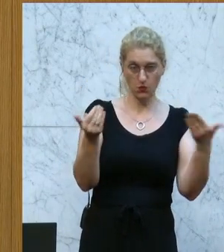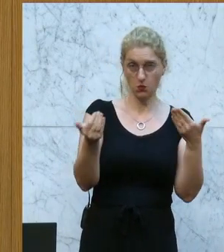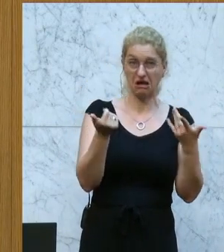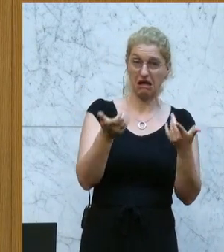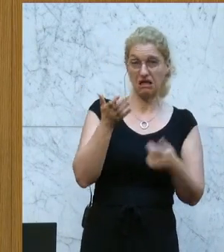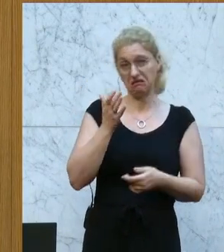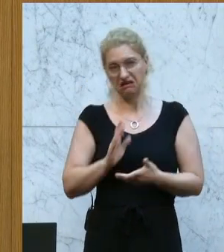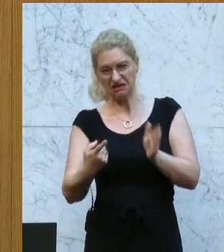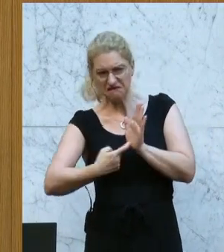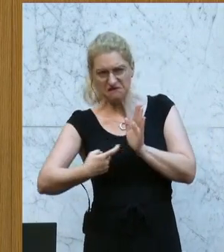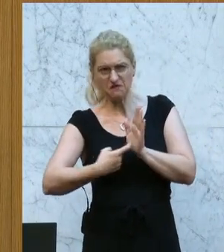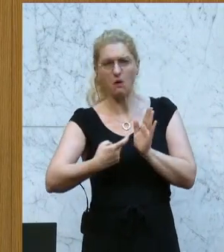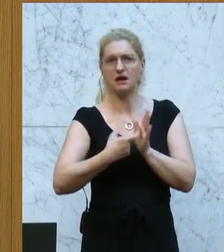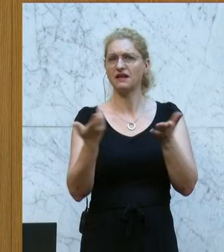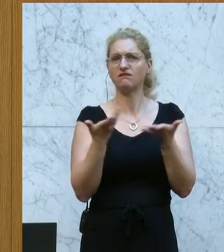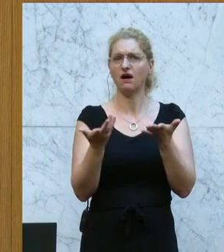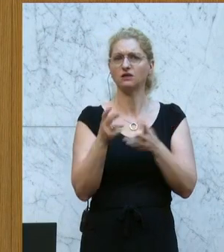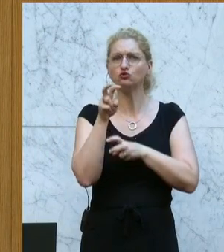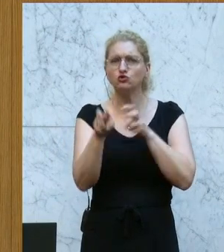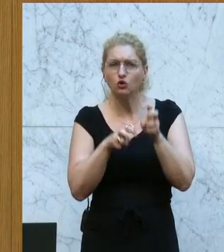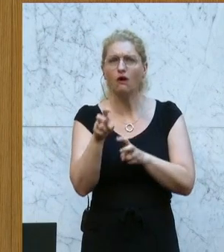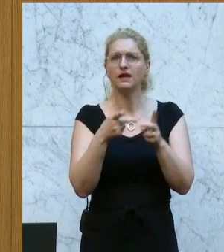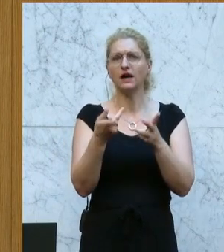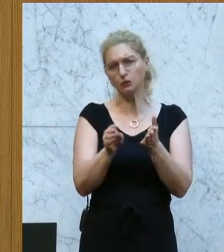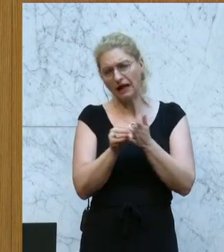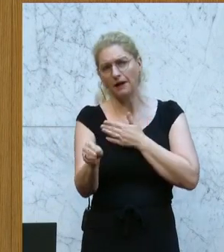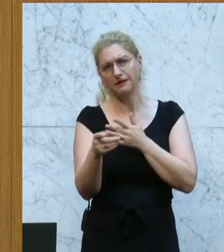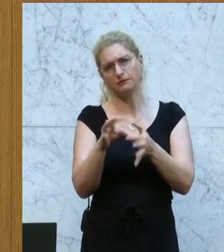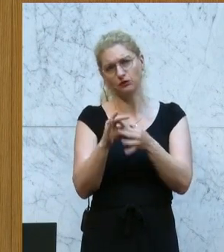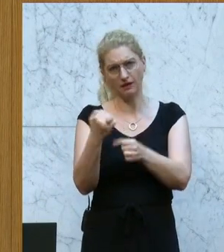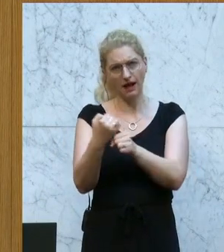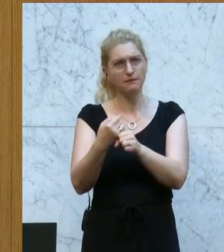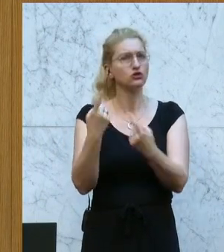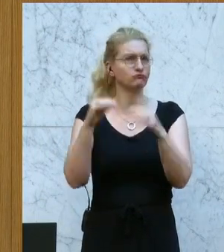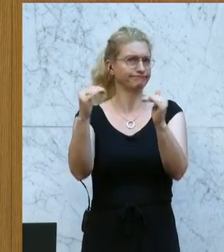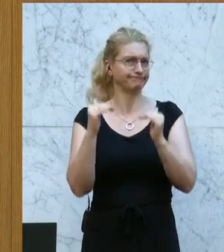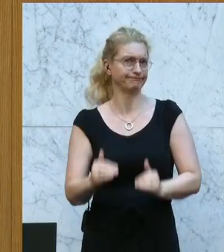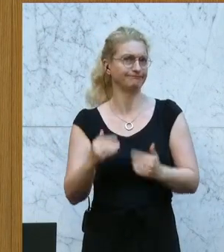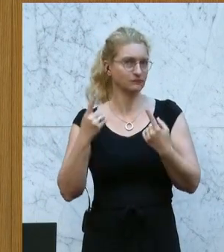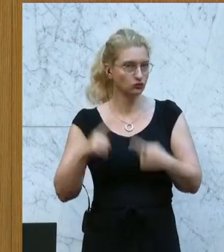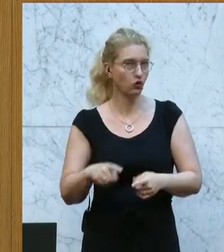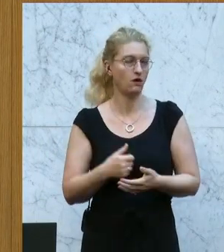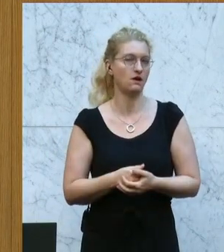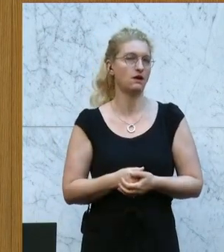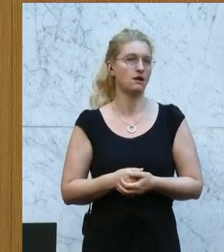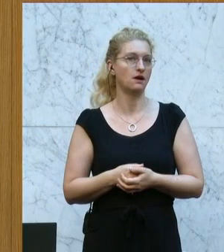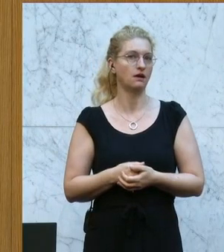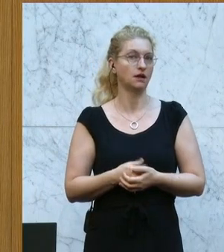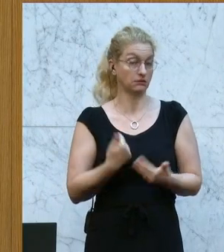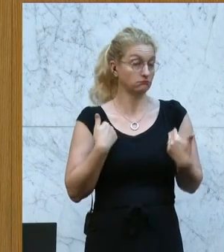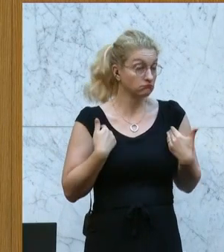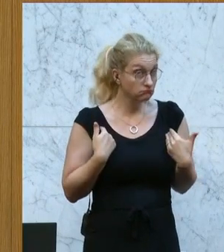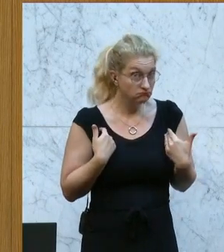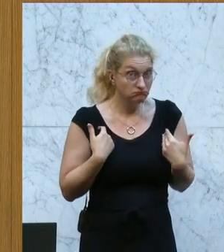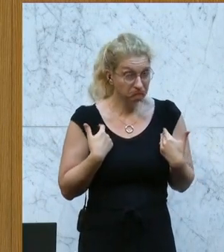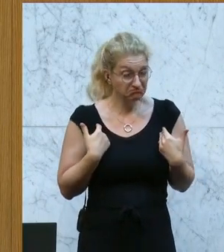gefordert, eben die Abgaben auf Arbeit, also die Steuern und Abgaben auf Arbeit zu senken, was mir sehr nahe